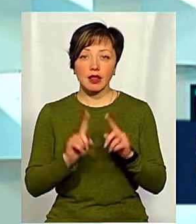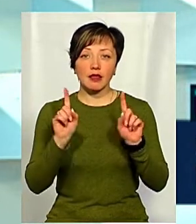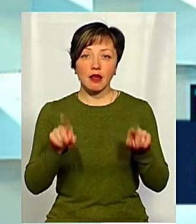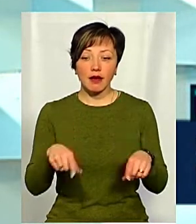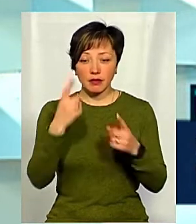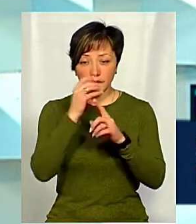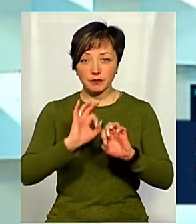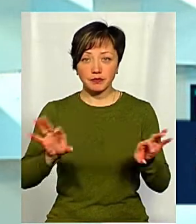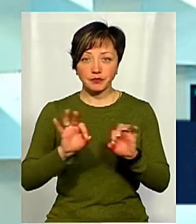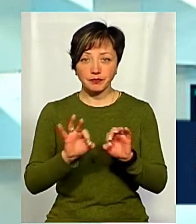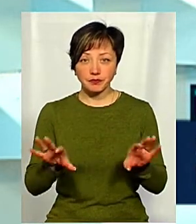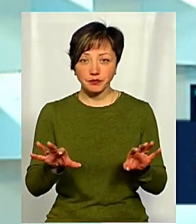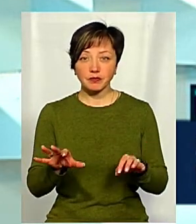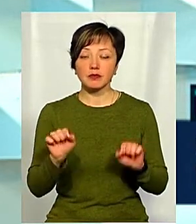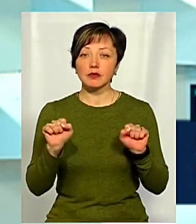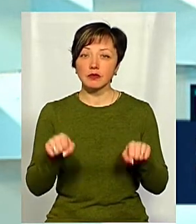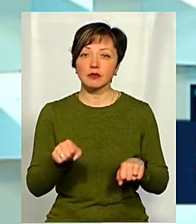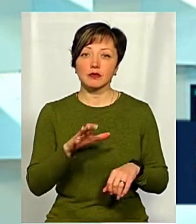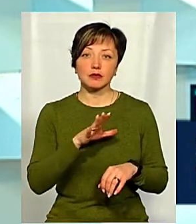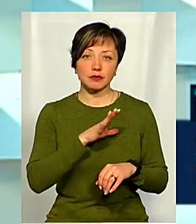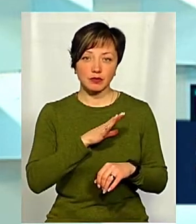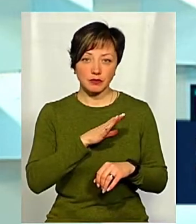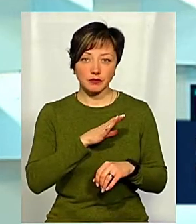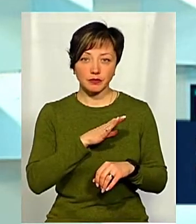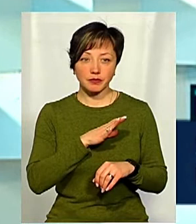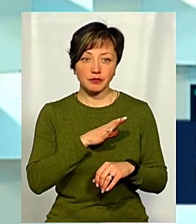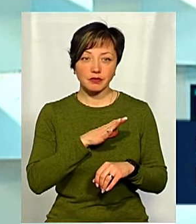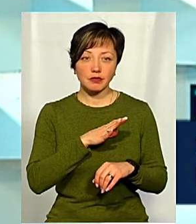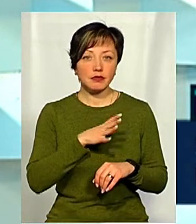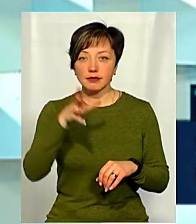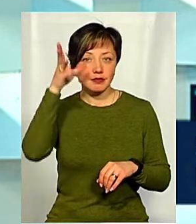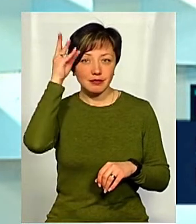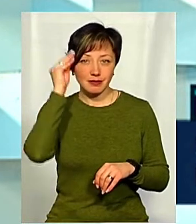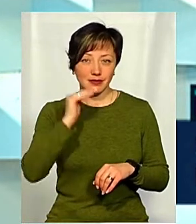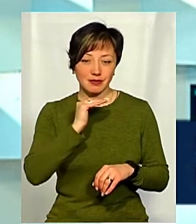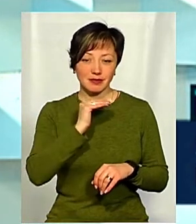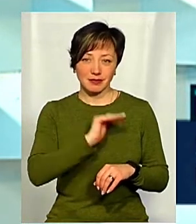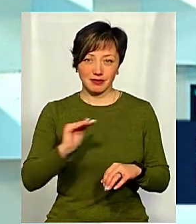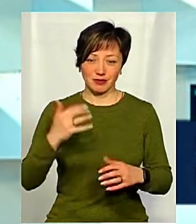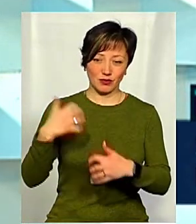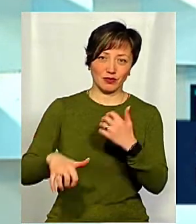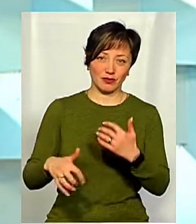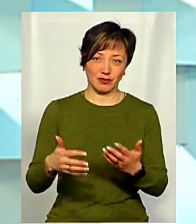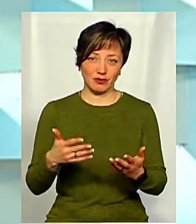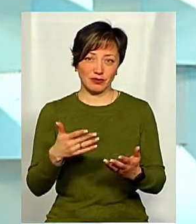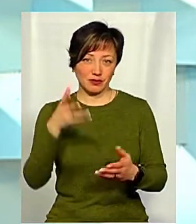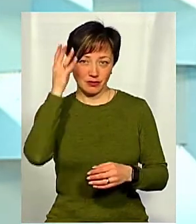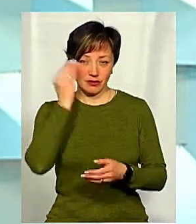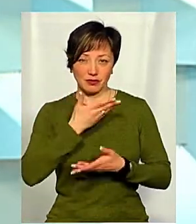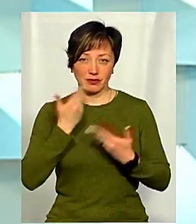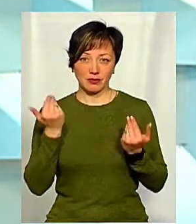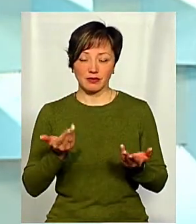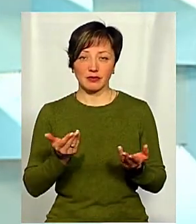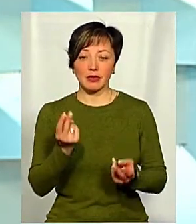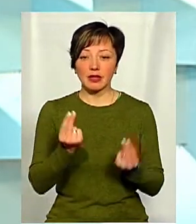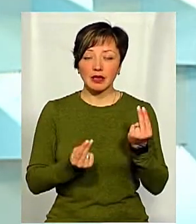якщо ми доносимо інформацію, то вона може бути не взята до уваги безпосередньо під час якихось